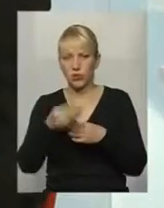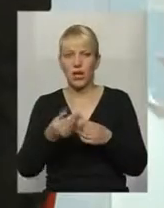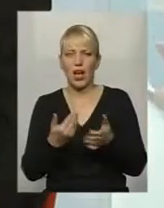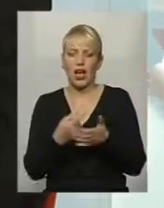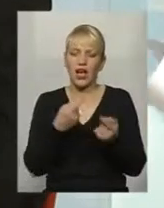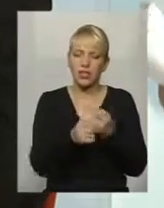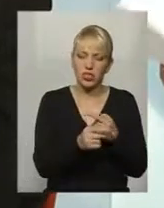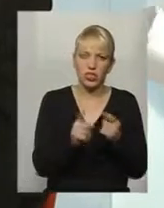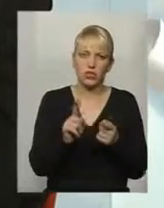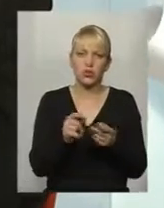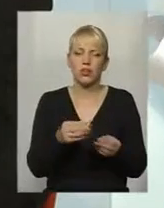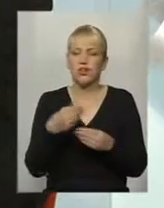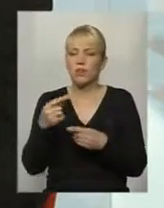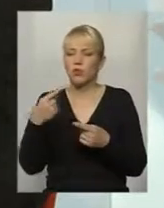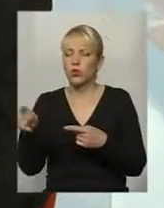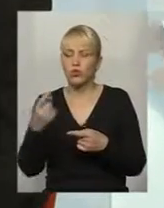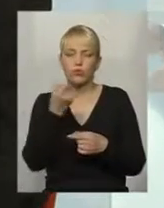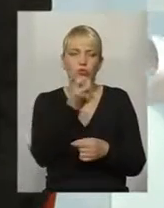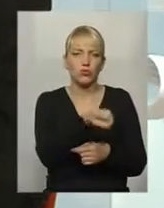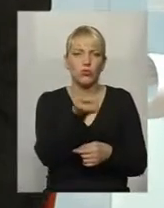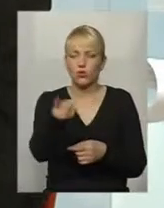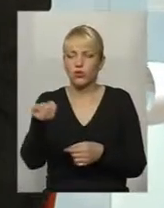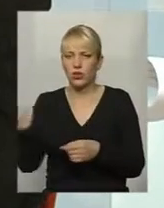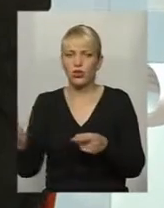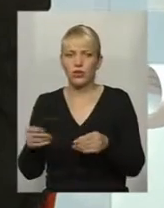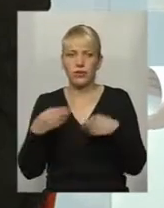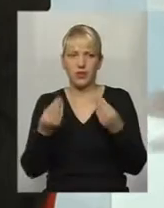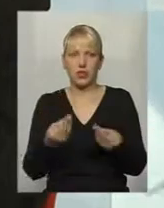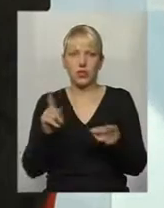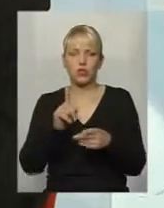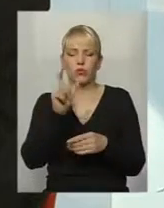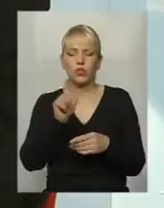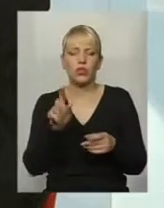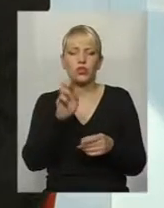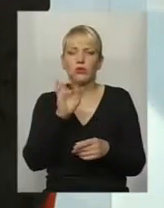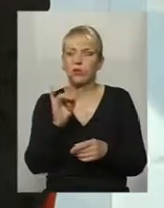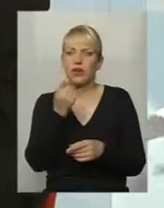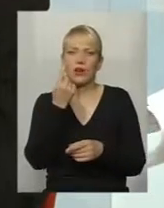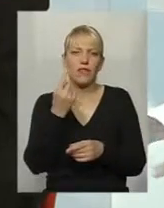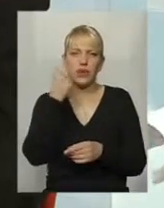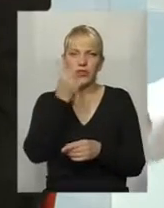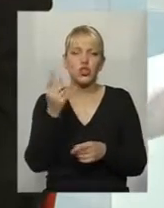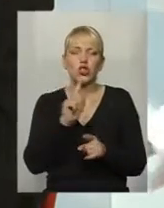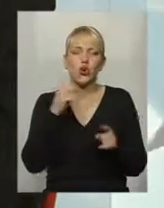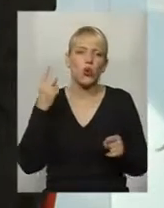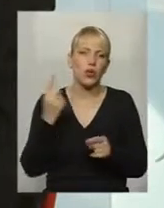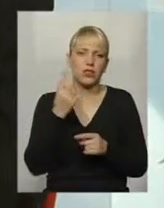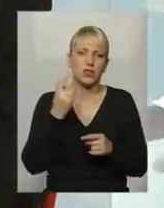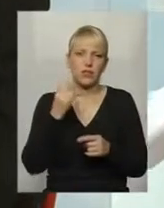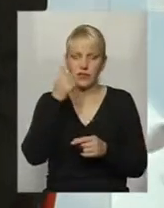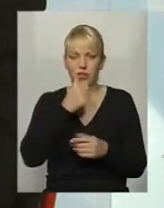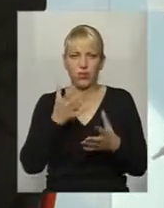даємо, тростину, щоб хоч кожна людина хоч щонебудь в рік отримала, розумієте? Тому це дуже важко. Ну, правда,